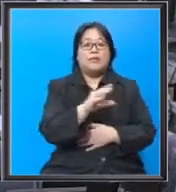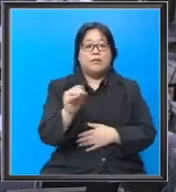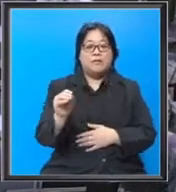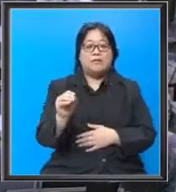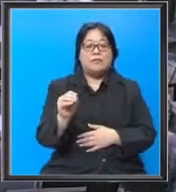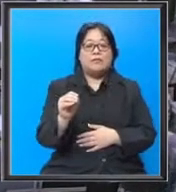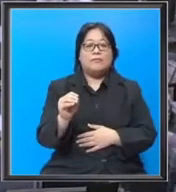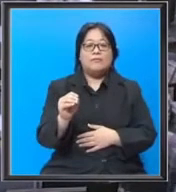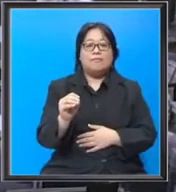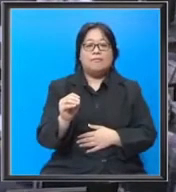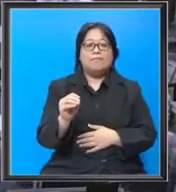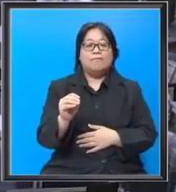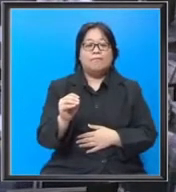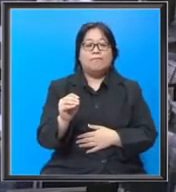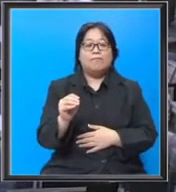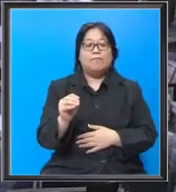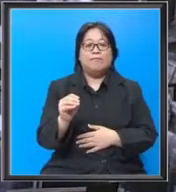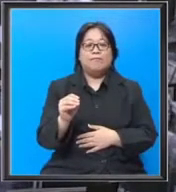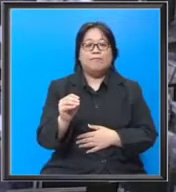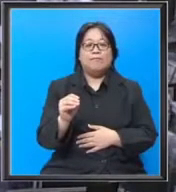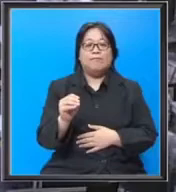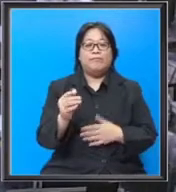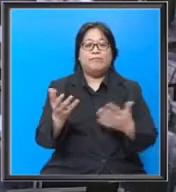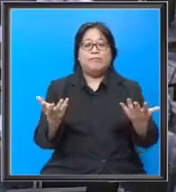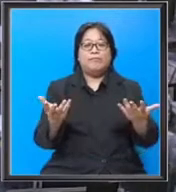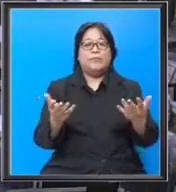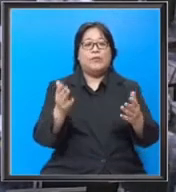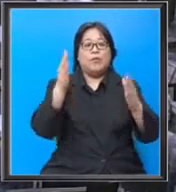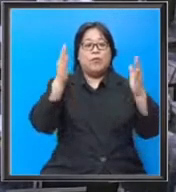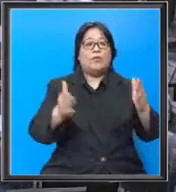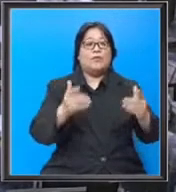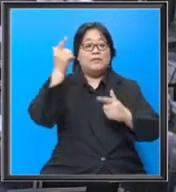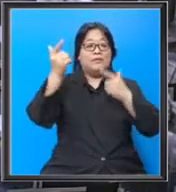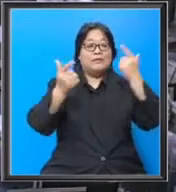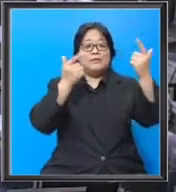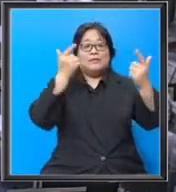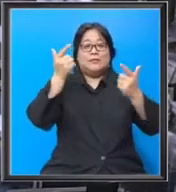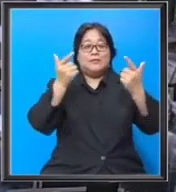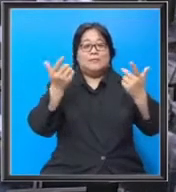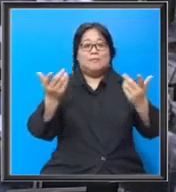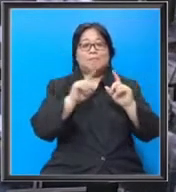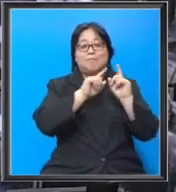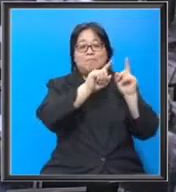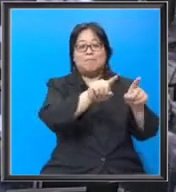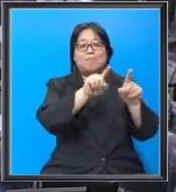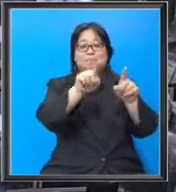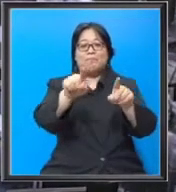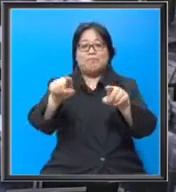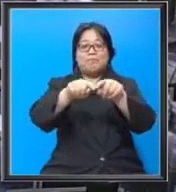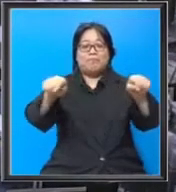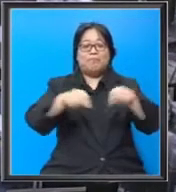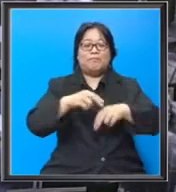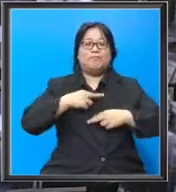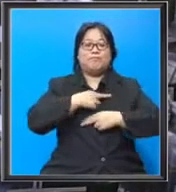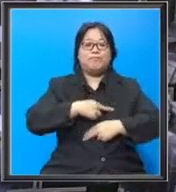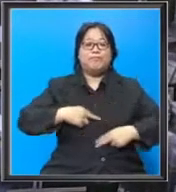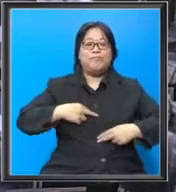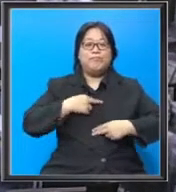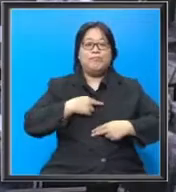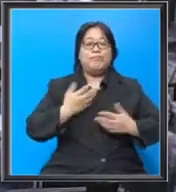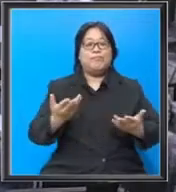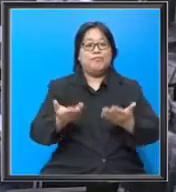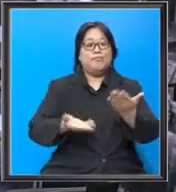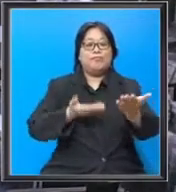turis tempatan pergi ke tempat riadah. Jadi